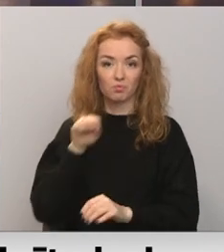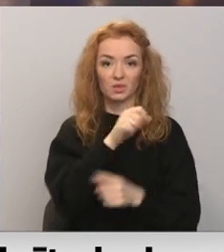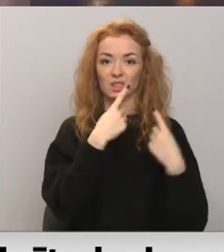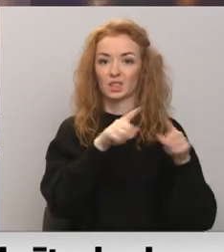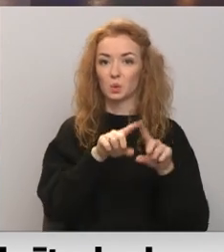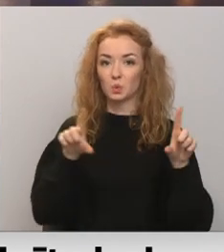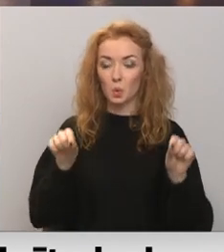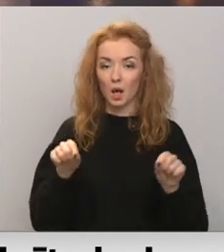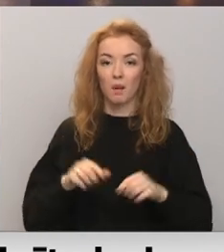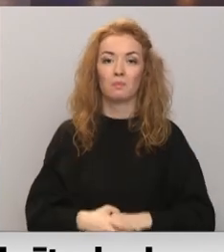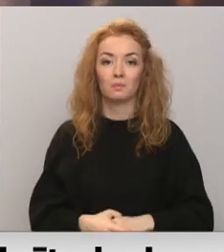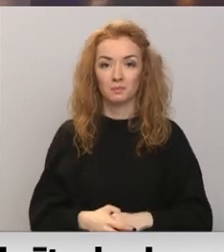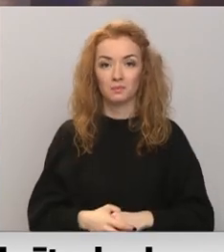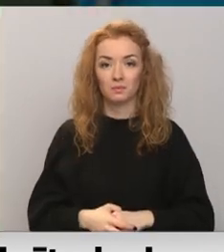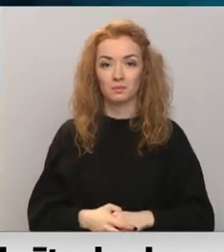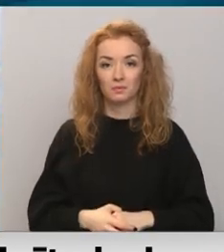iestādi. Turpina Vita Anstrate.